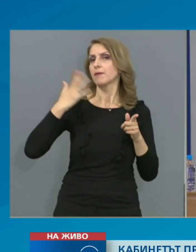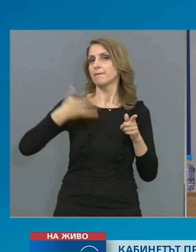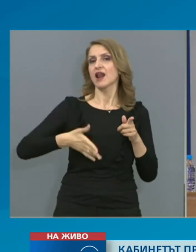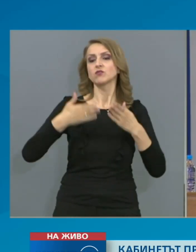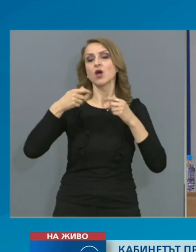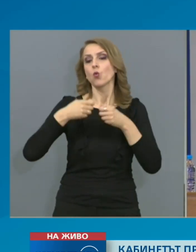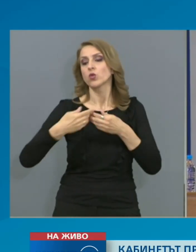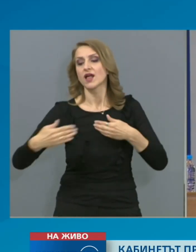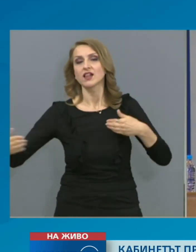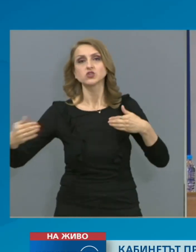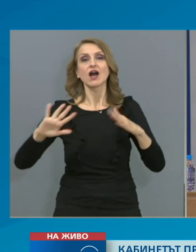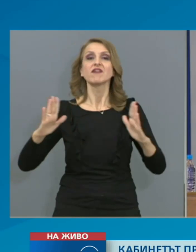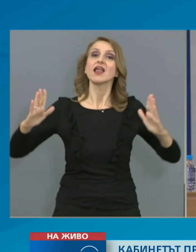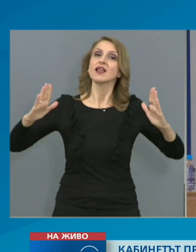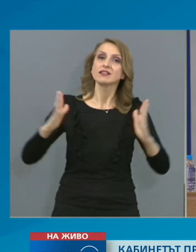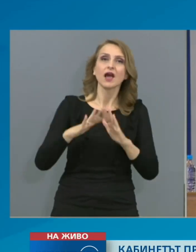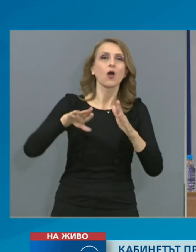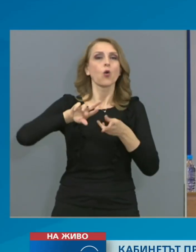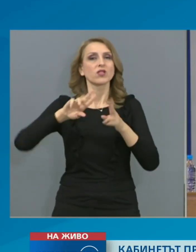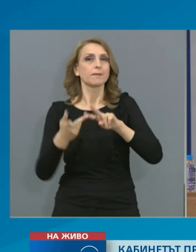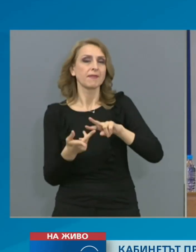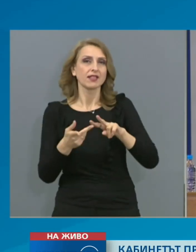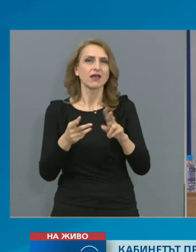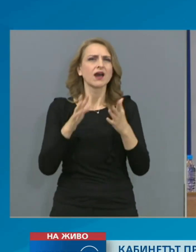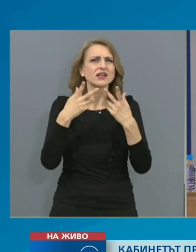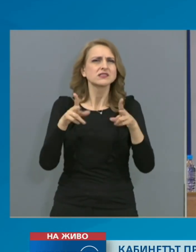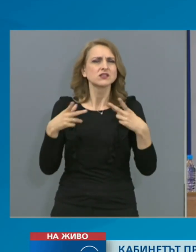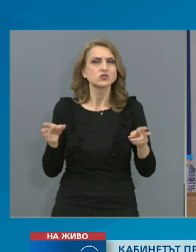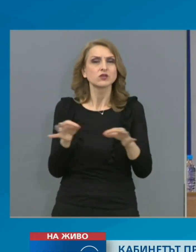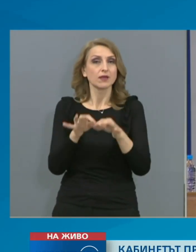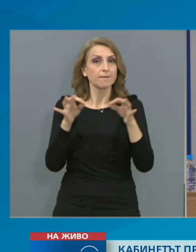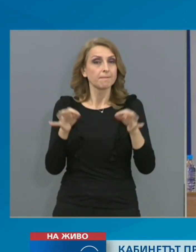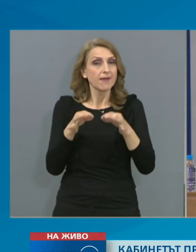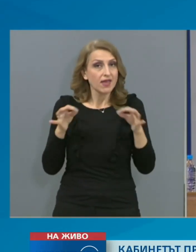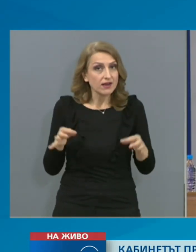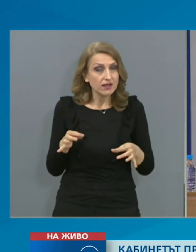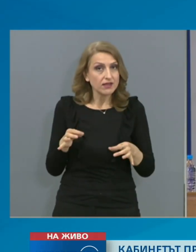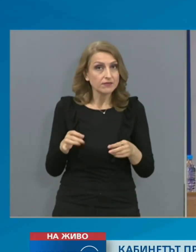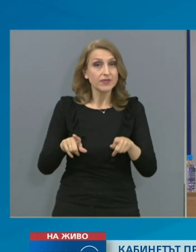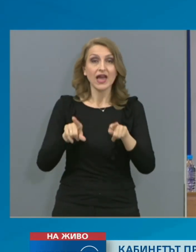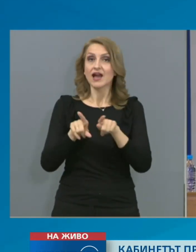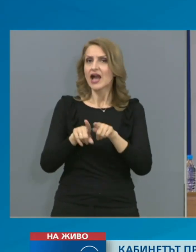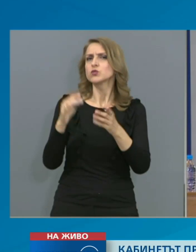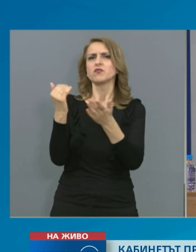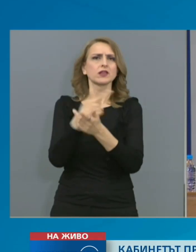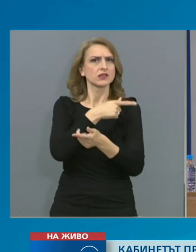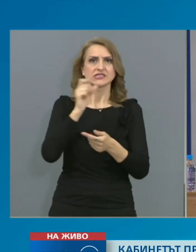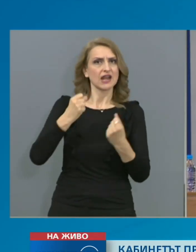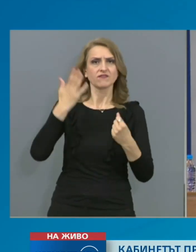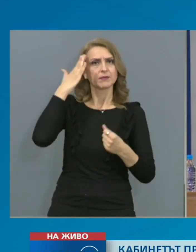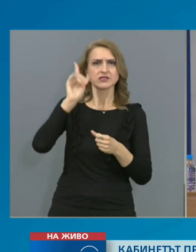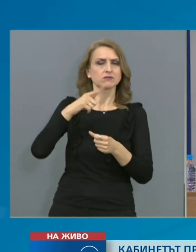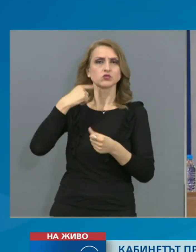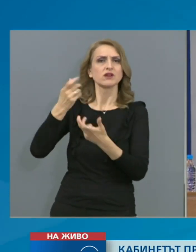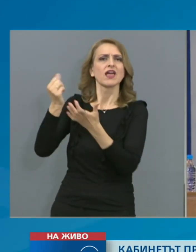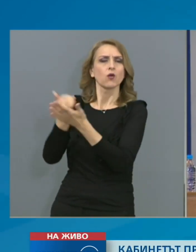всякакъв вид мерки в това число, както и в юриспруденцията в правораздаването, така и в економиката, така и ако щете господин